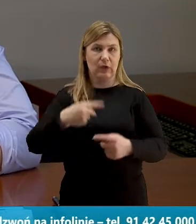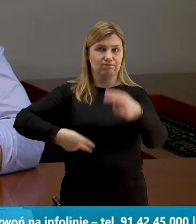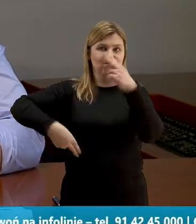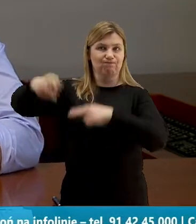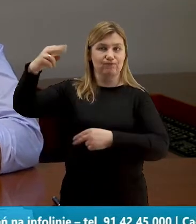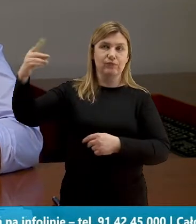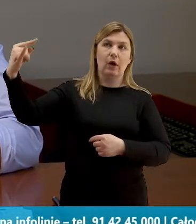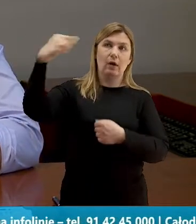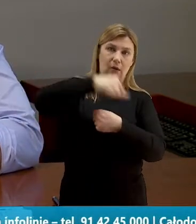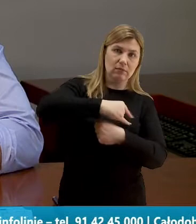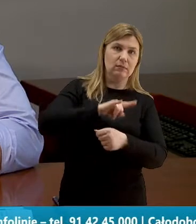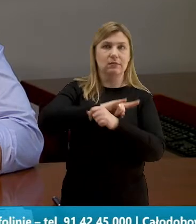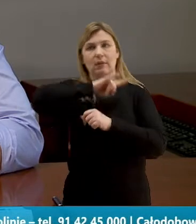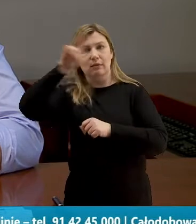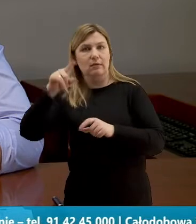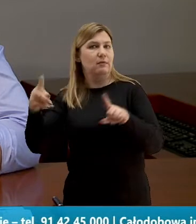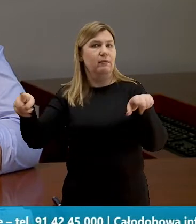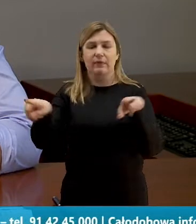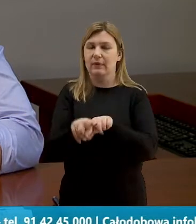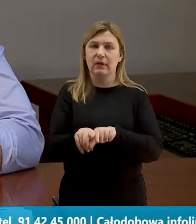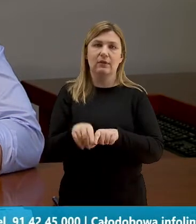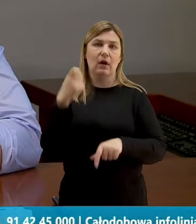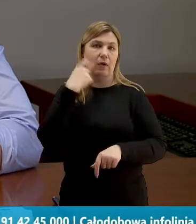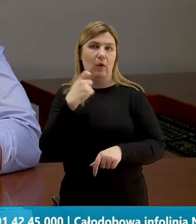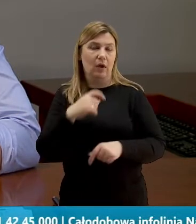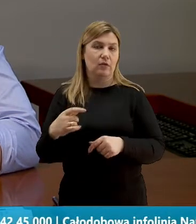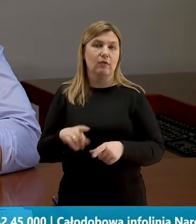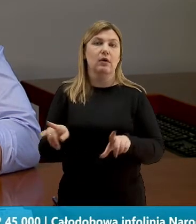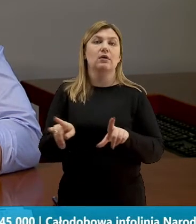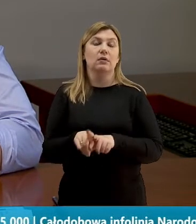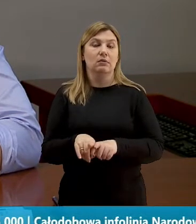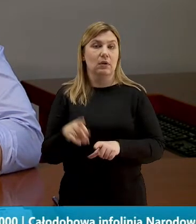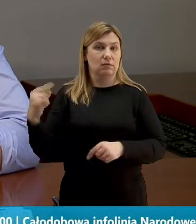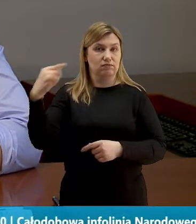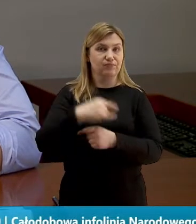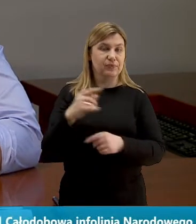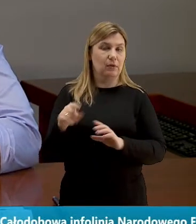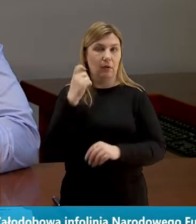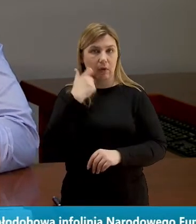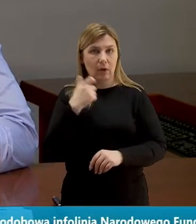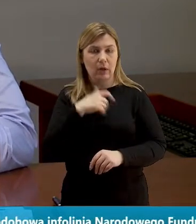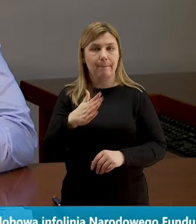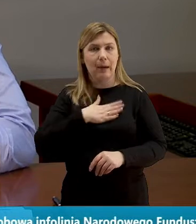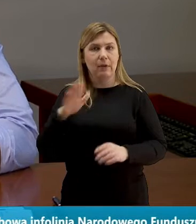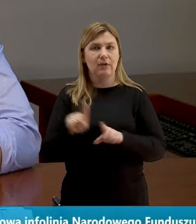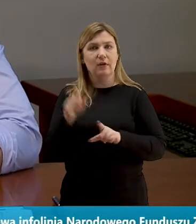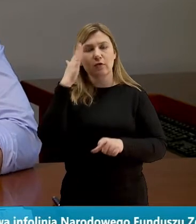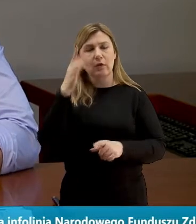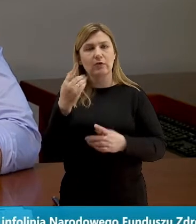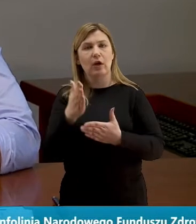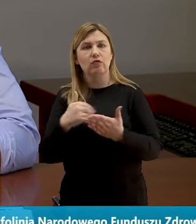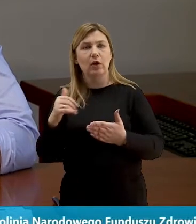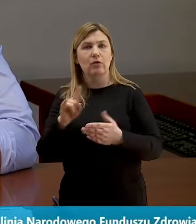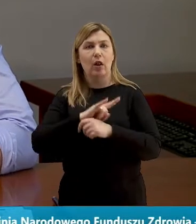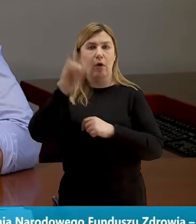wylatują z Goleniowa jak i tych którzy przylatują do Goleniowa mamy też świadomość że część lotów z uwagi na